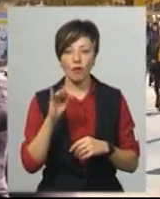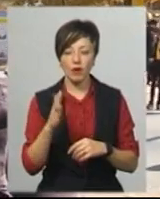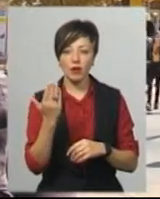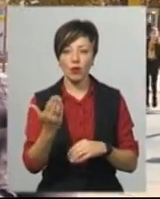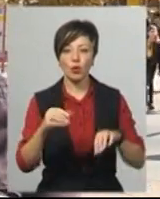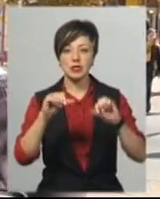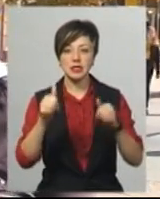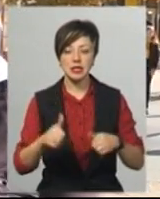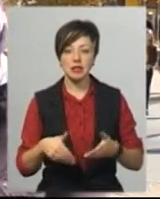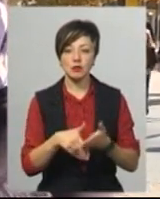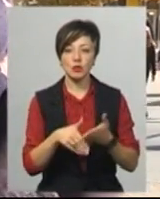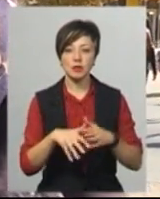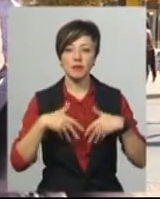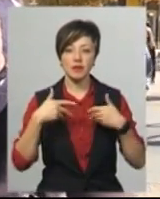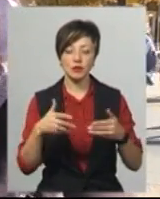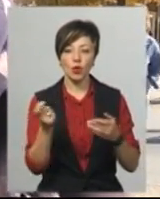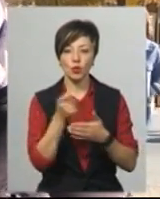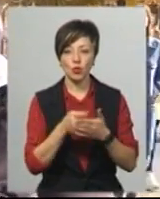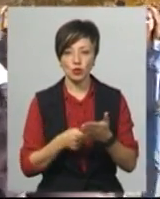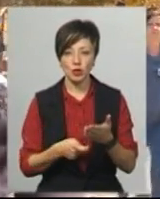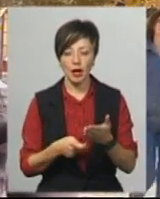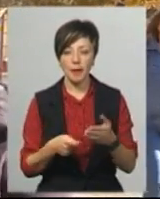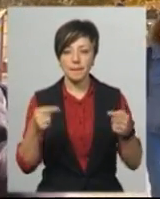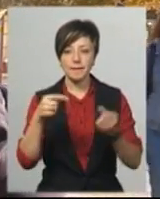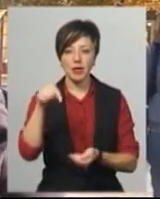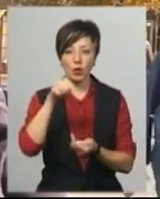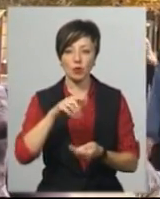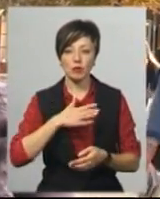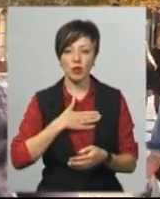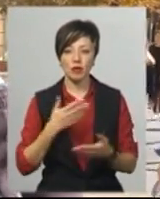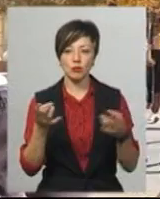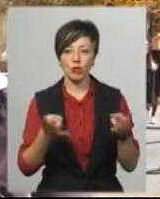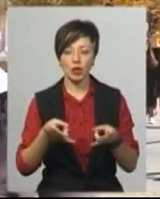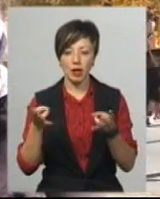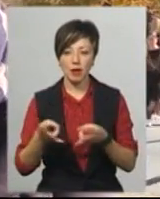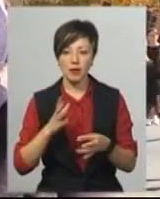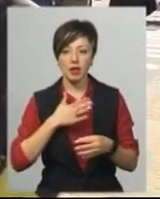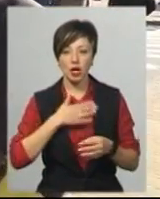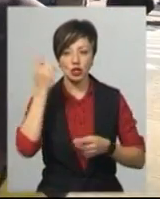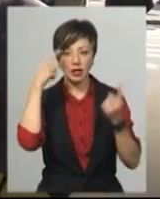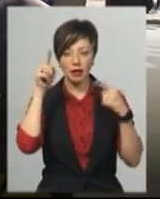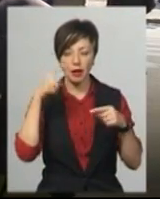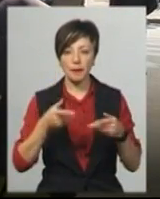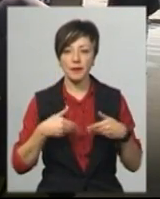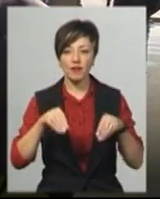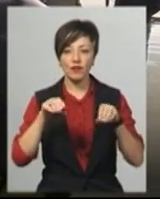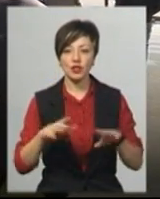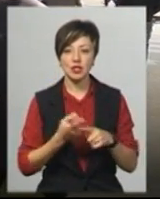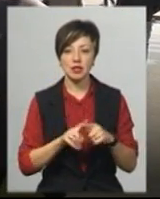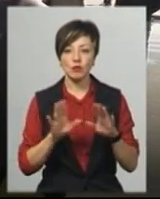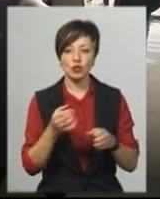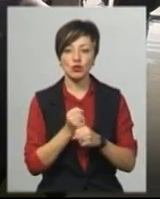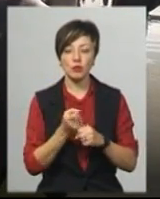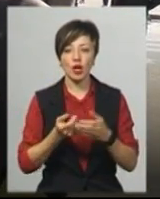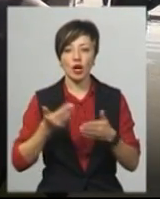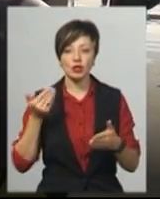стиль і спосіб висловлення художнього підходить під наші потреби, під наші ідеї. Ми вирішили, що це буде зроблено